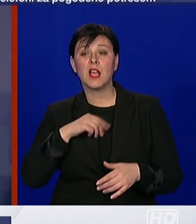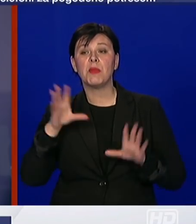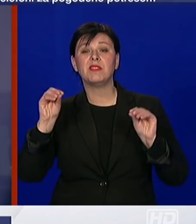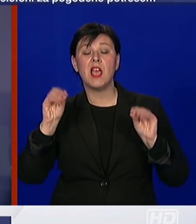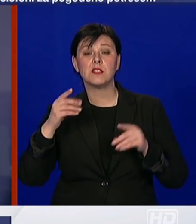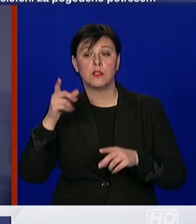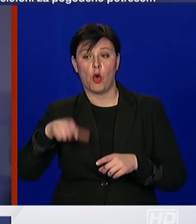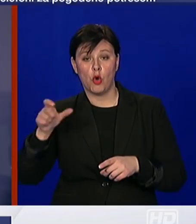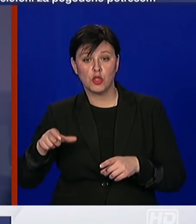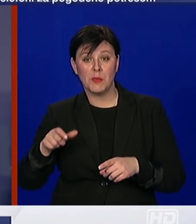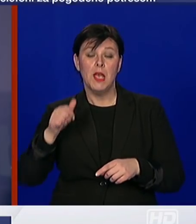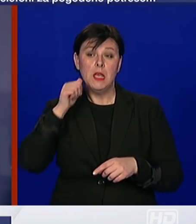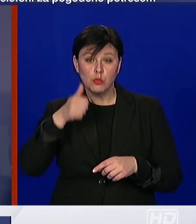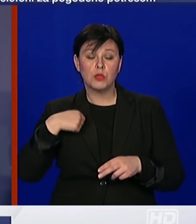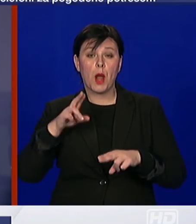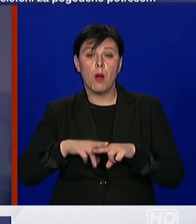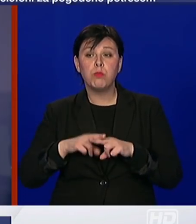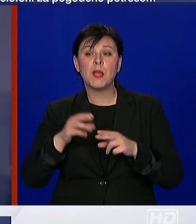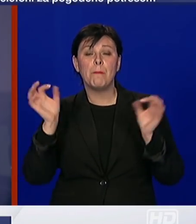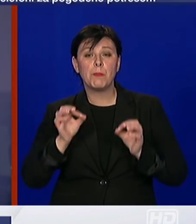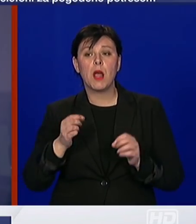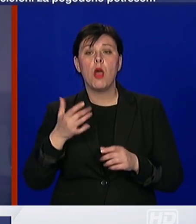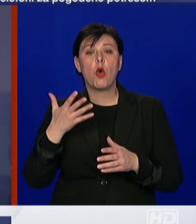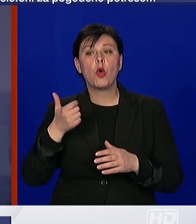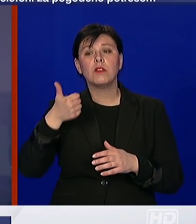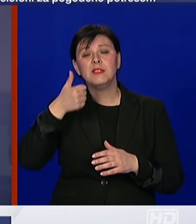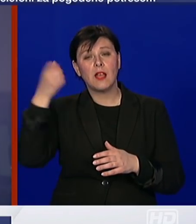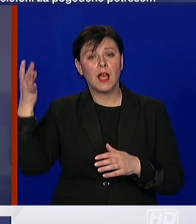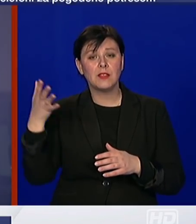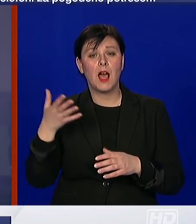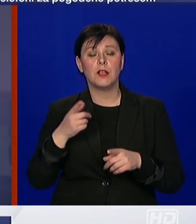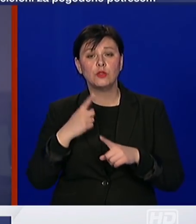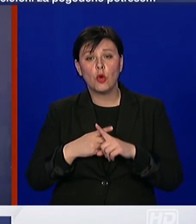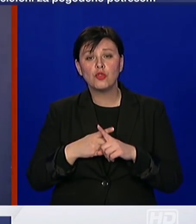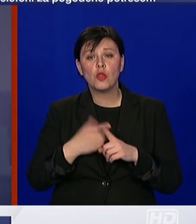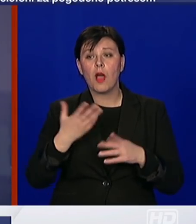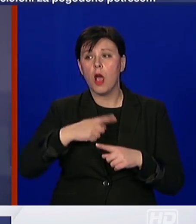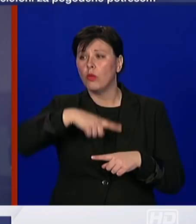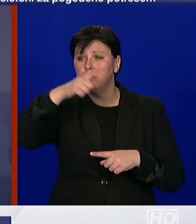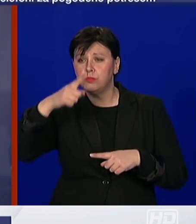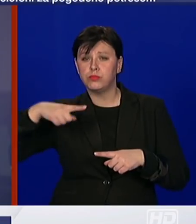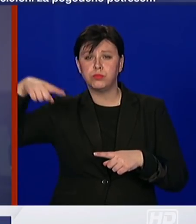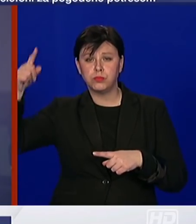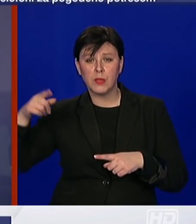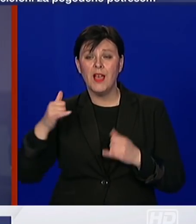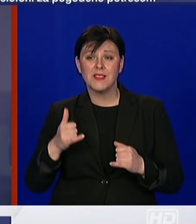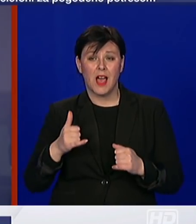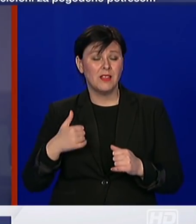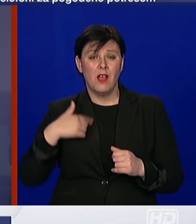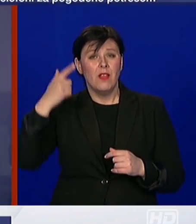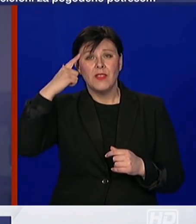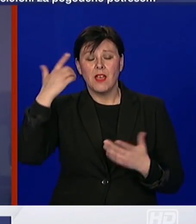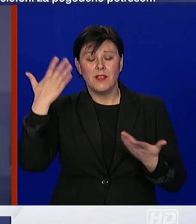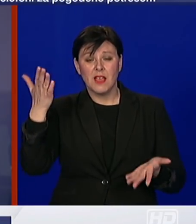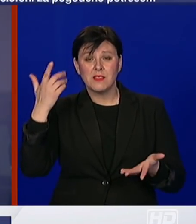Mogu vam za sutra pripremiti točno kolike su dnevne brojke i grafikon. U ovom trenutku to na pamet ne znam. Nemamo